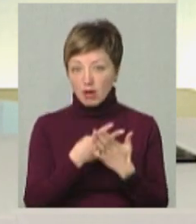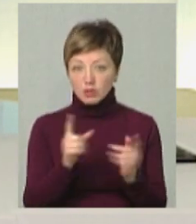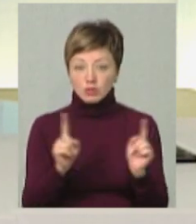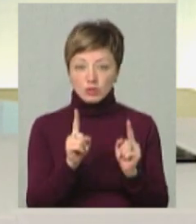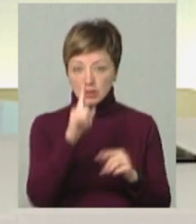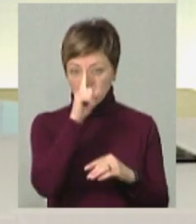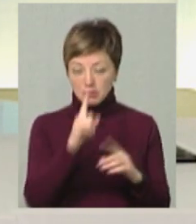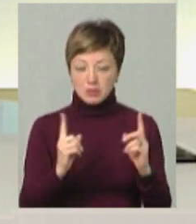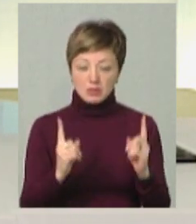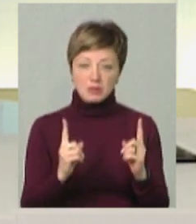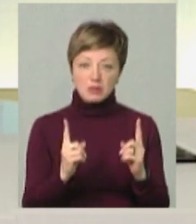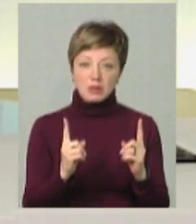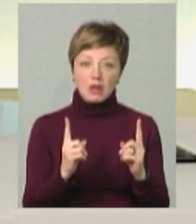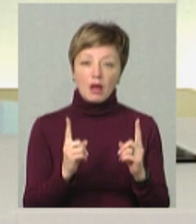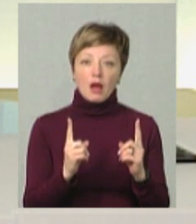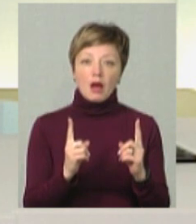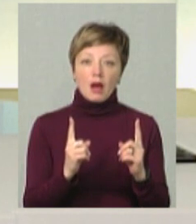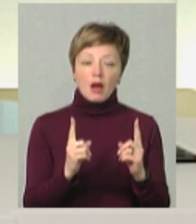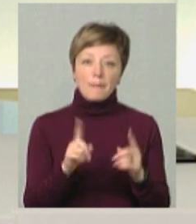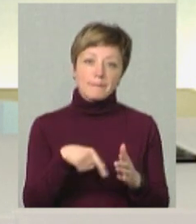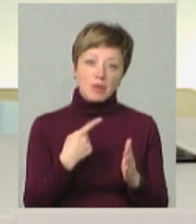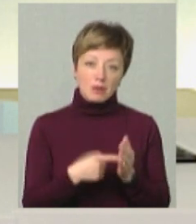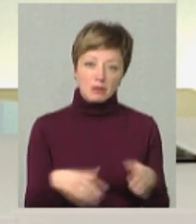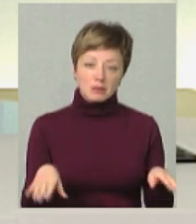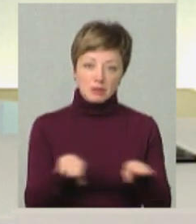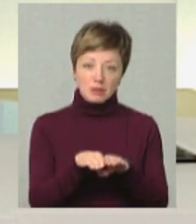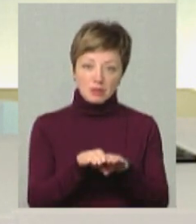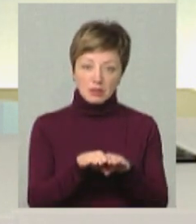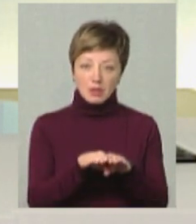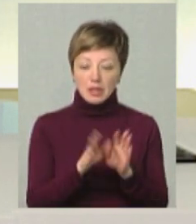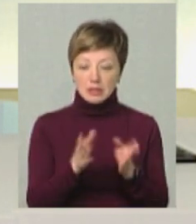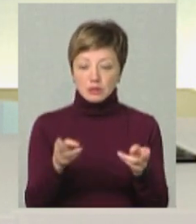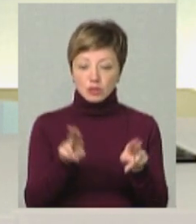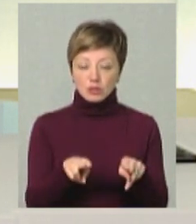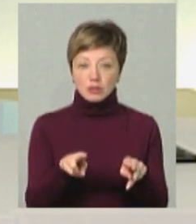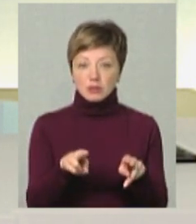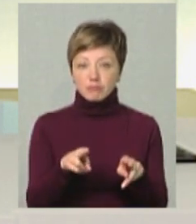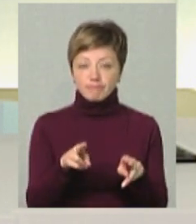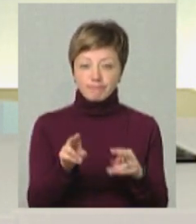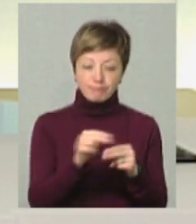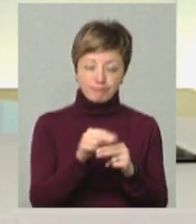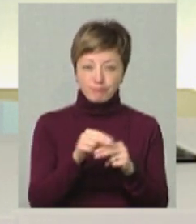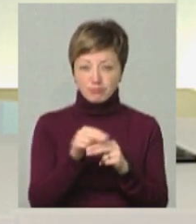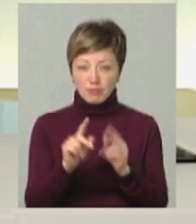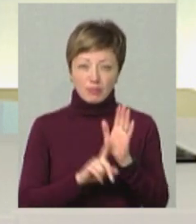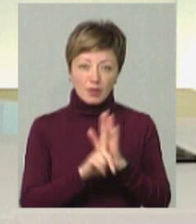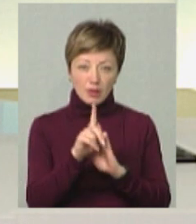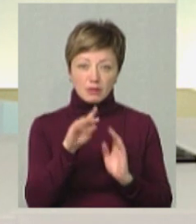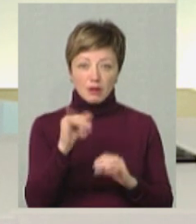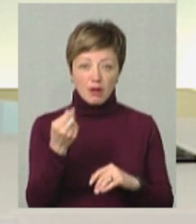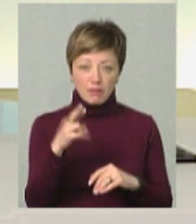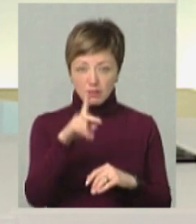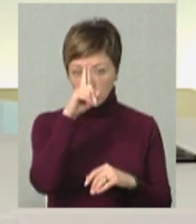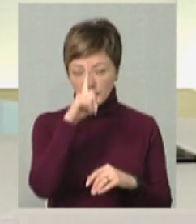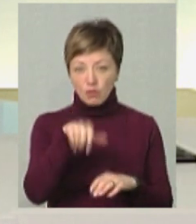за місяць, по суті, якби, по основних напрямках питання майже закрили. Лишилося підтягнути хвости, я думаю, що там на початок травня по основних